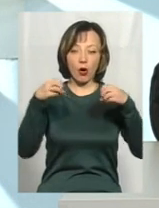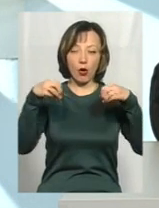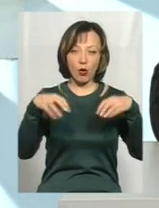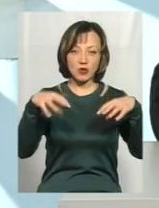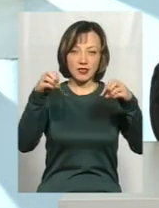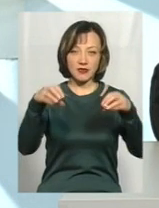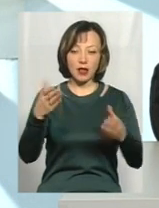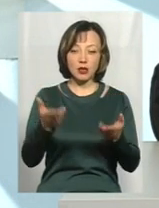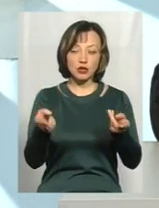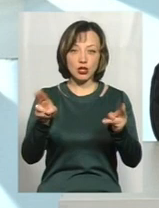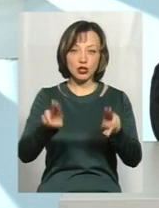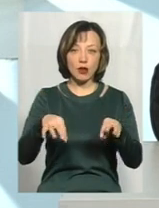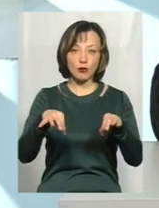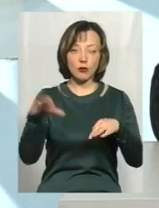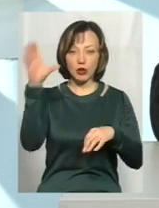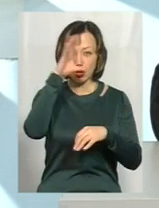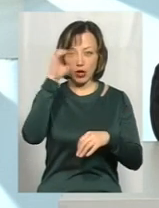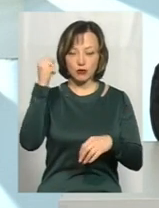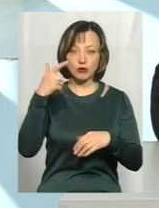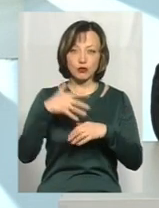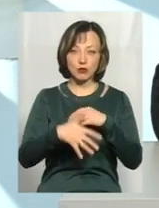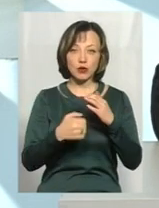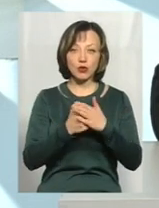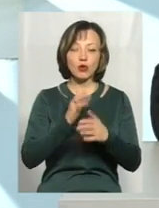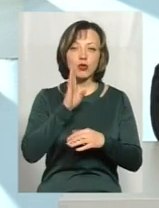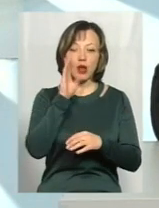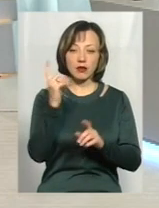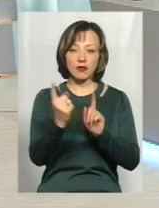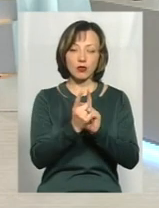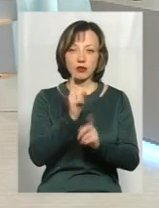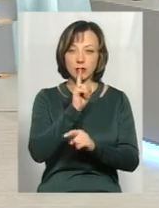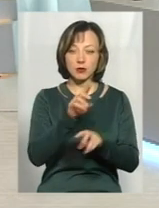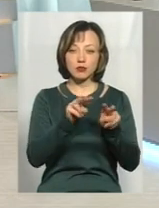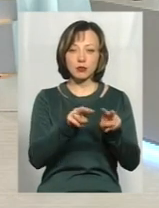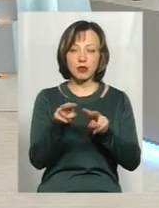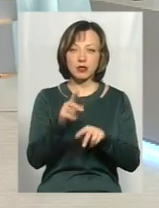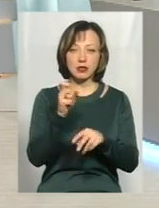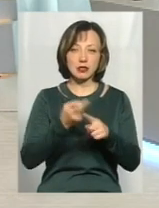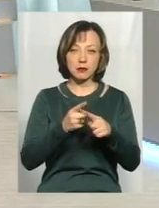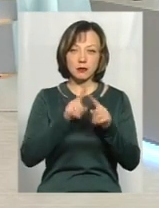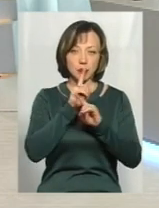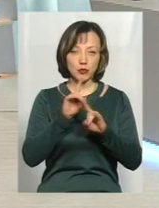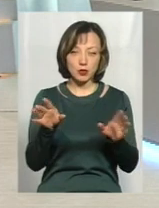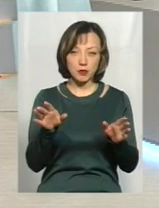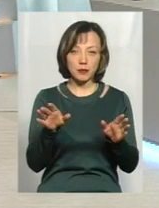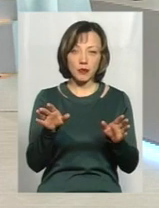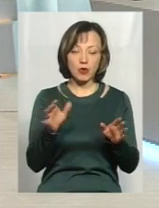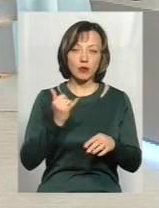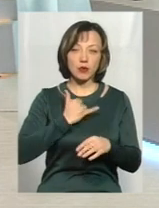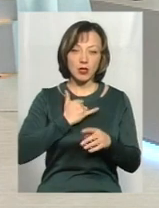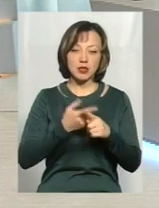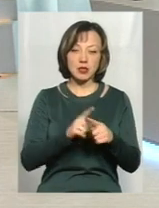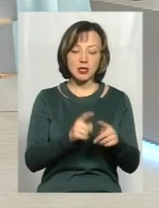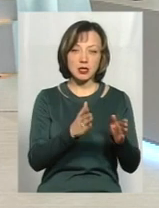Якщо вже залишаємо автомобіль на ніч і розуміємо, що до ранку ми до нього виходити не будемо, спостерігати з ним не будемо, і в нас це